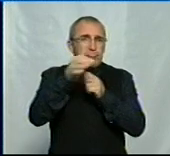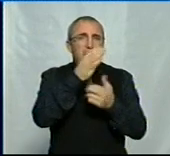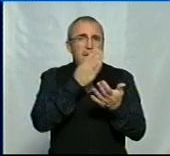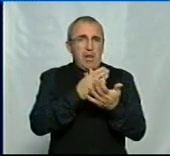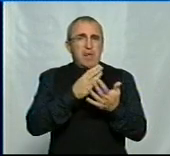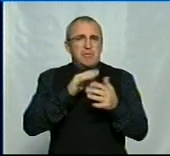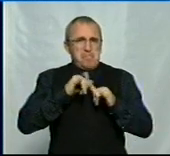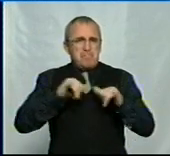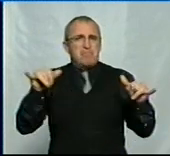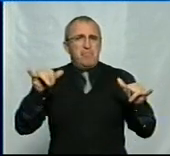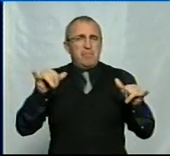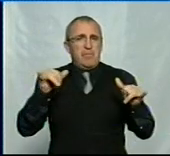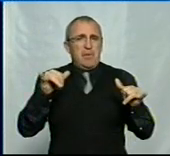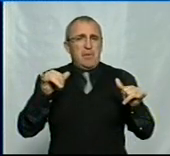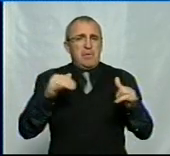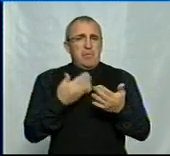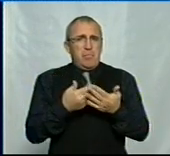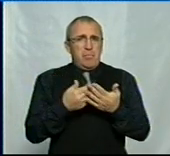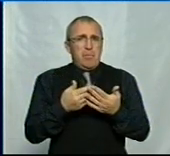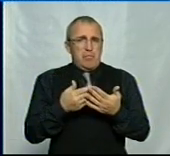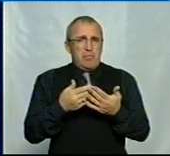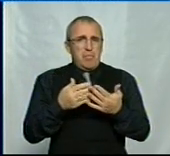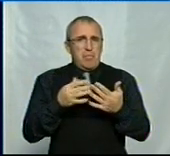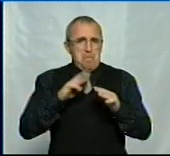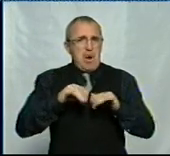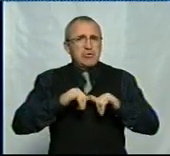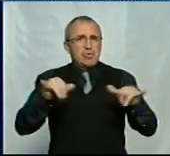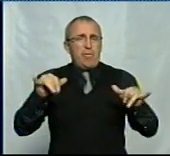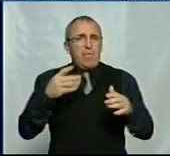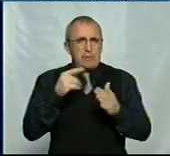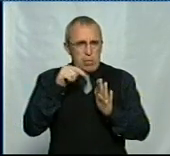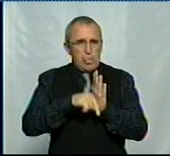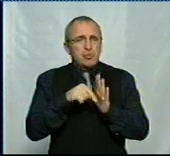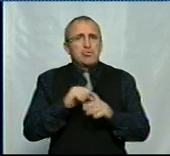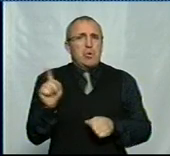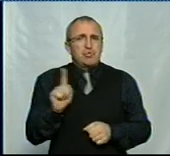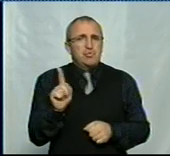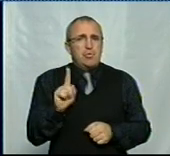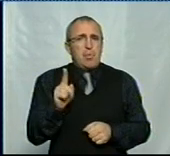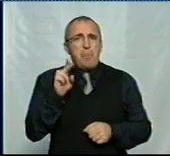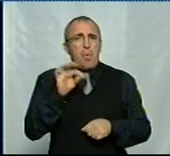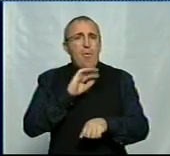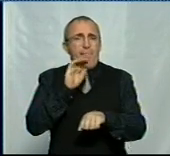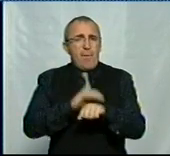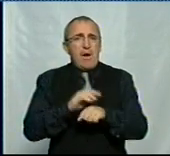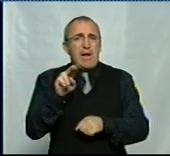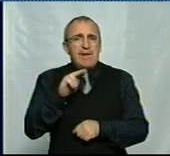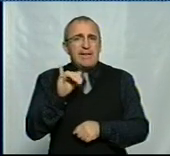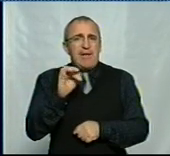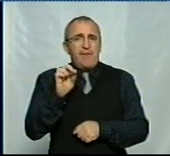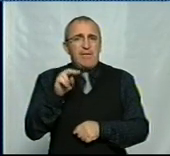випадки. Ну, тому що їх більше, ніж один. Тому я вживаю слово масові. Це означає, що по факту дифтерія